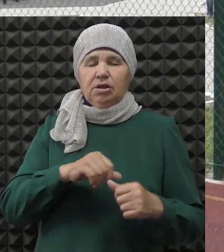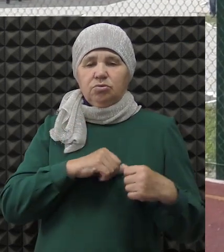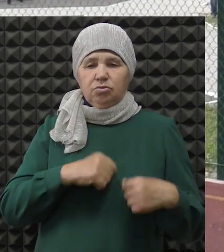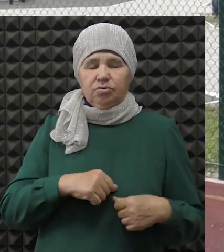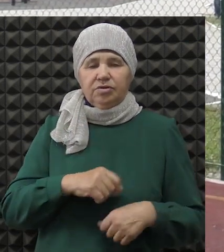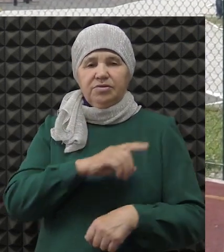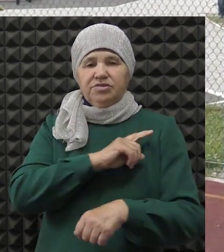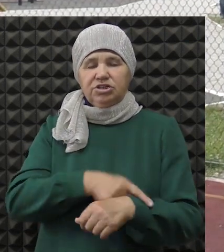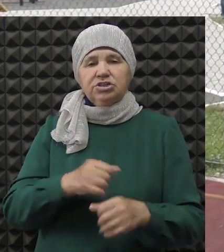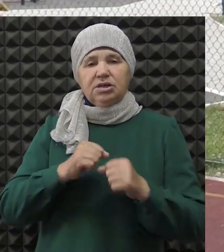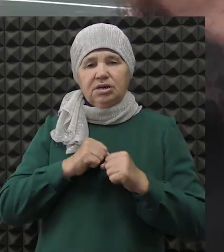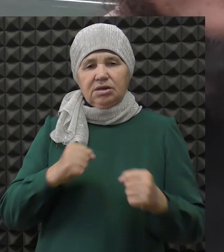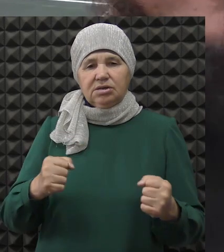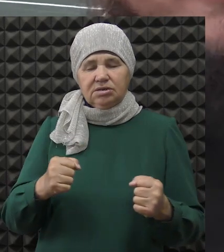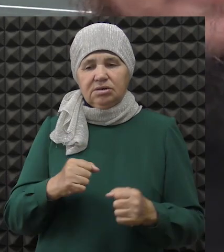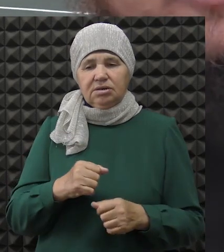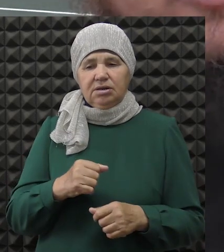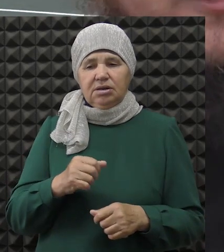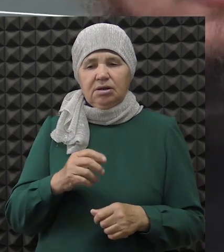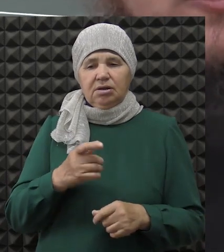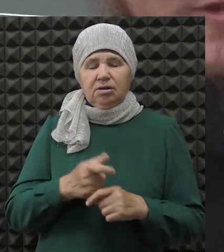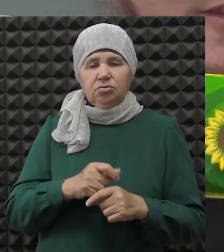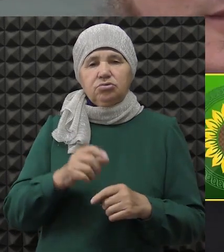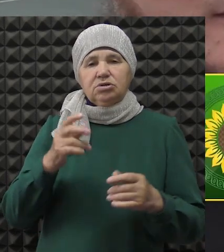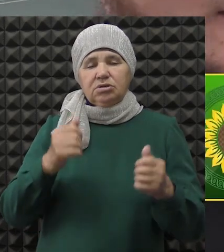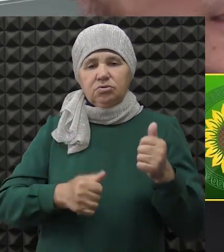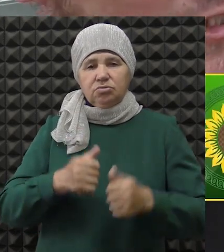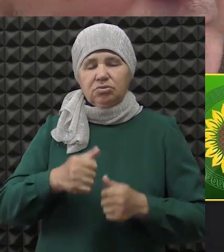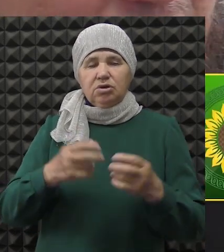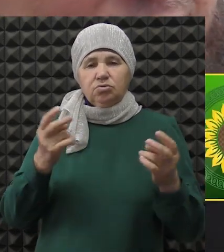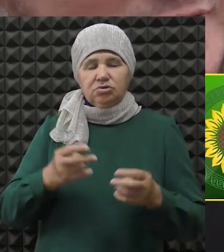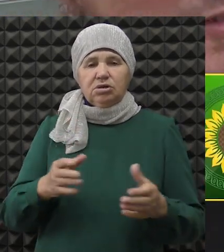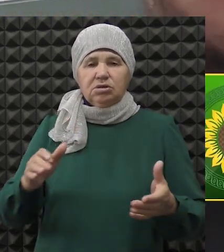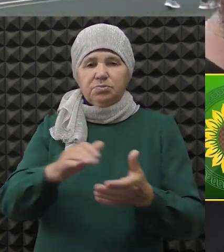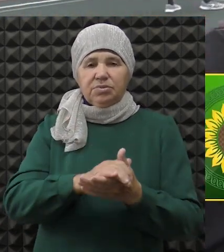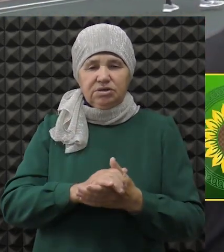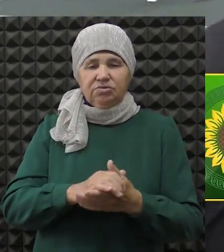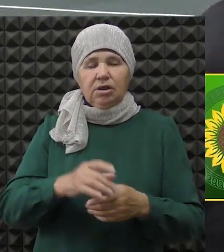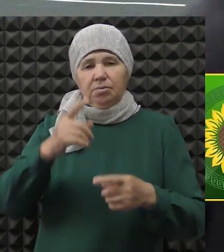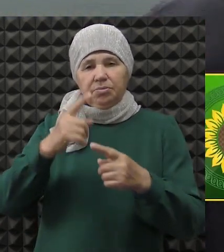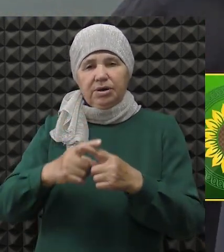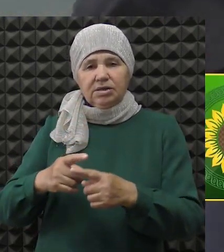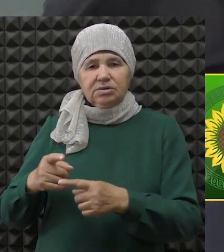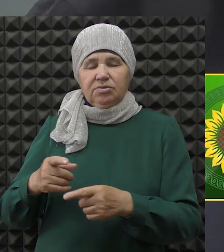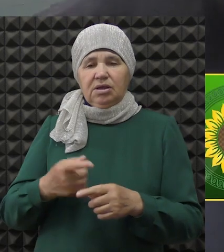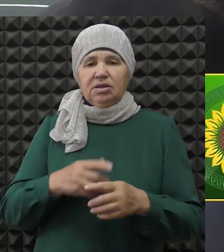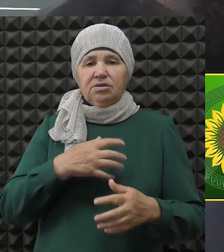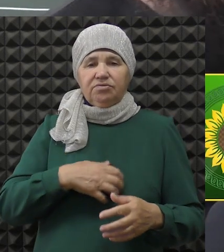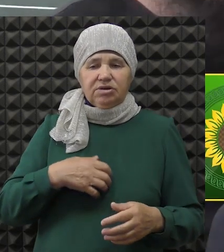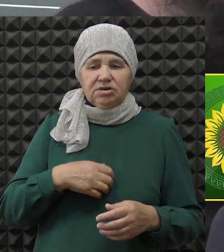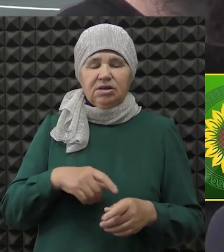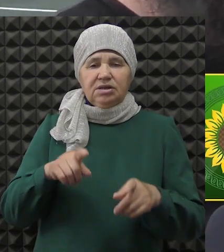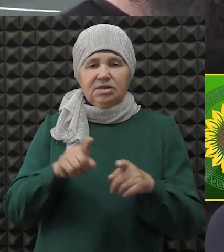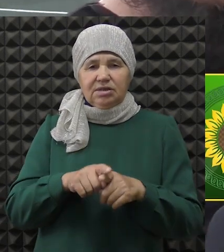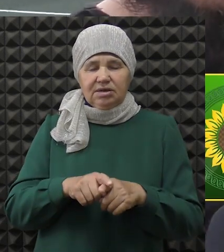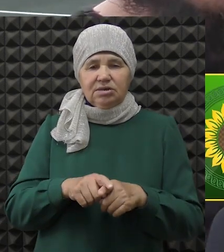был духовный и физически развит. Такие турниры очень важны, так как это сплачивает братство. Это важно